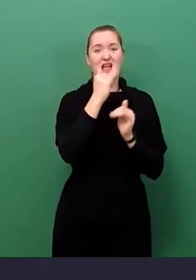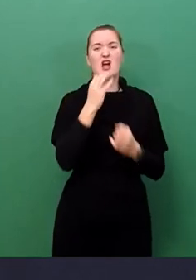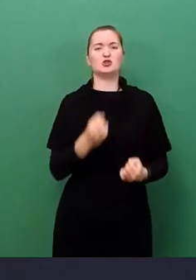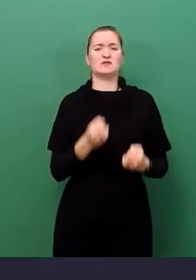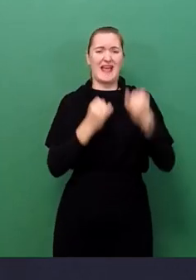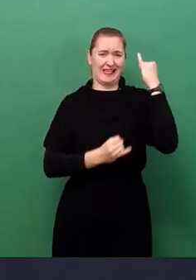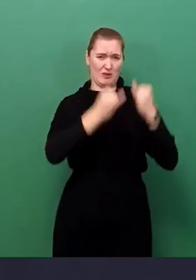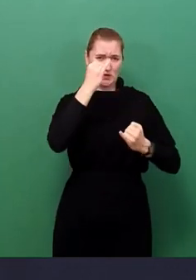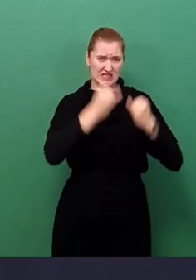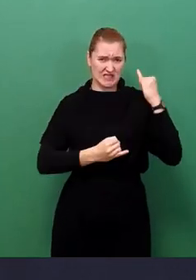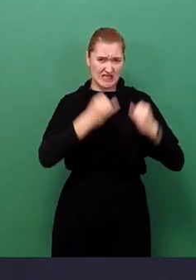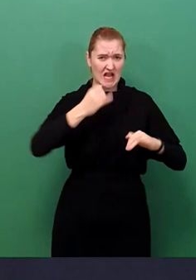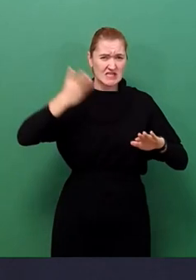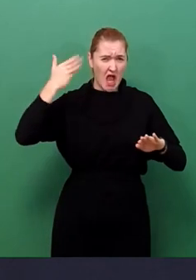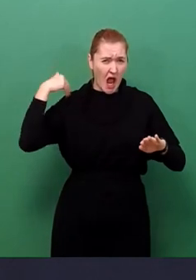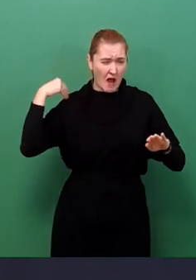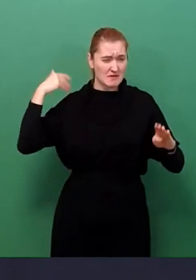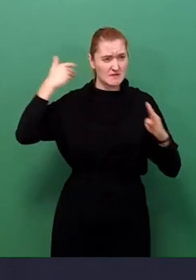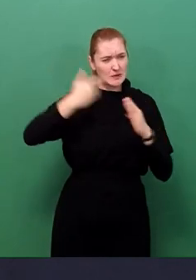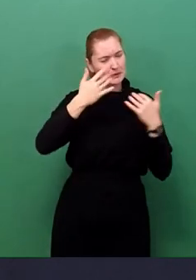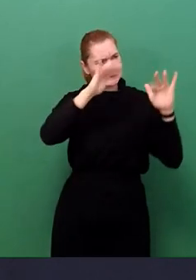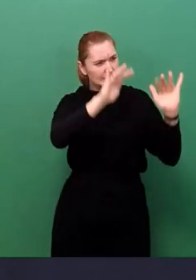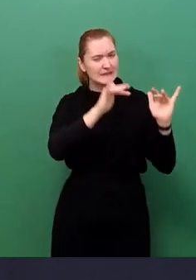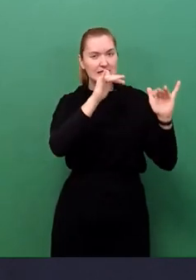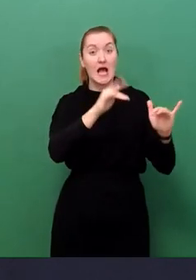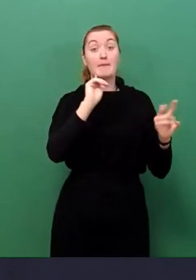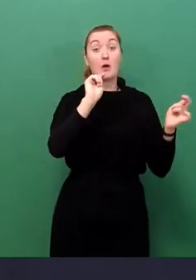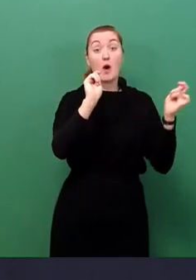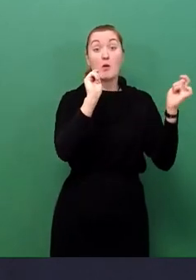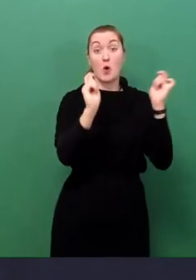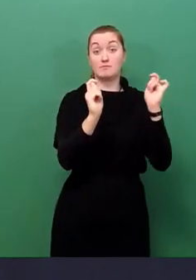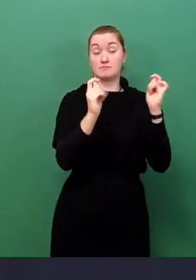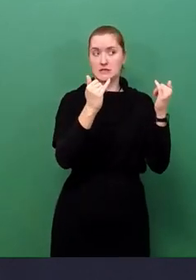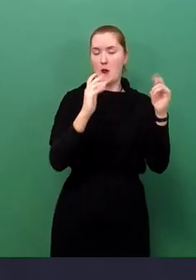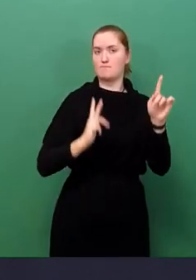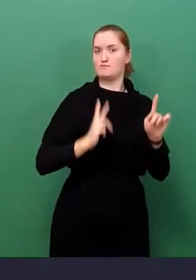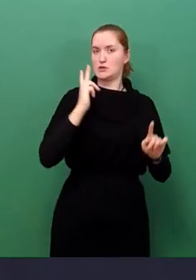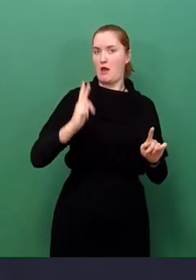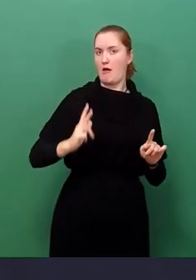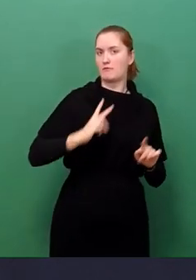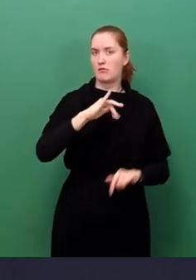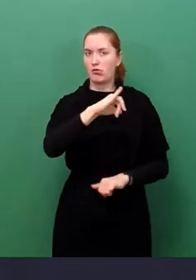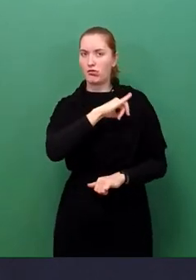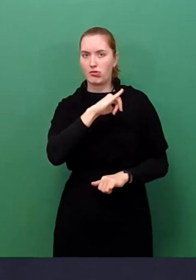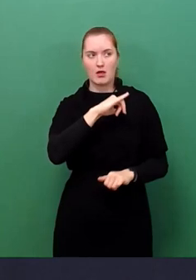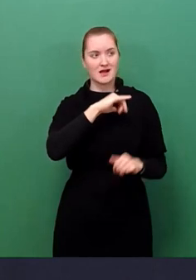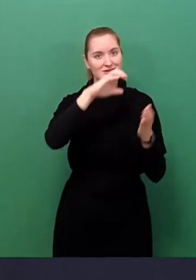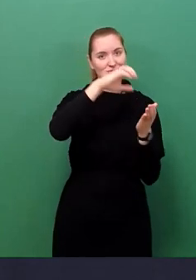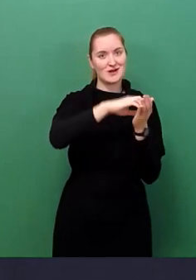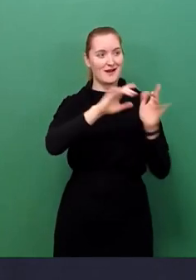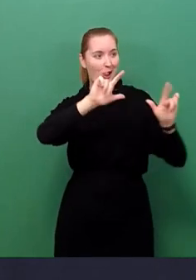vergangenen Jahrzehnten geprägt, aber die Veränderungen zu einer modernen und innovativen Metropole sind deutlich sichtbar.